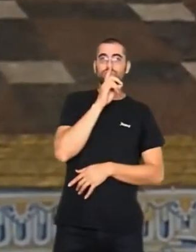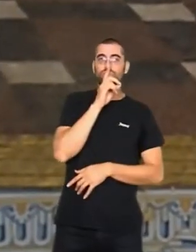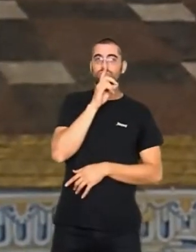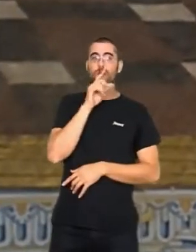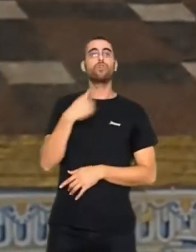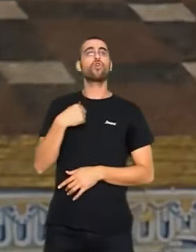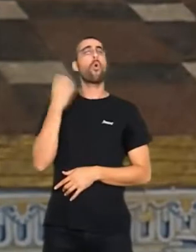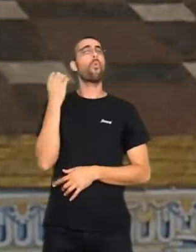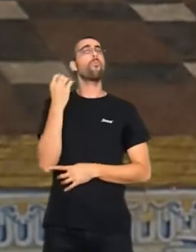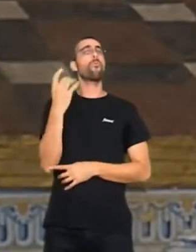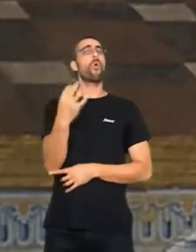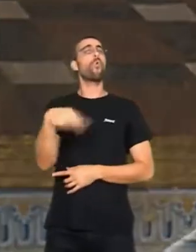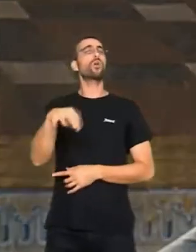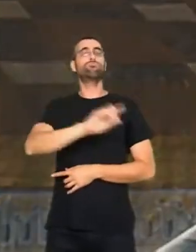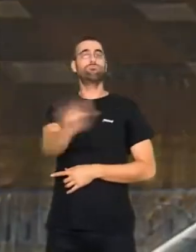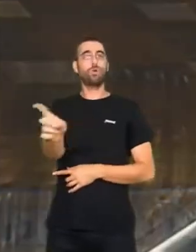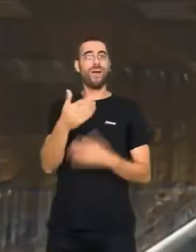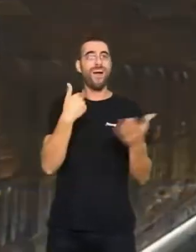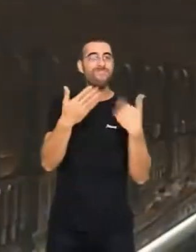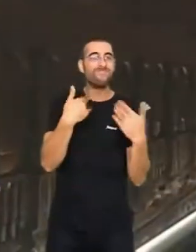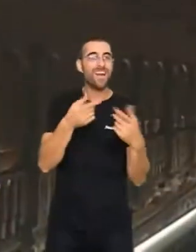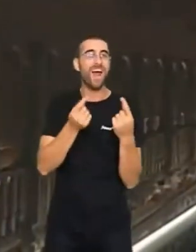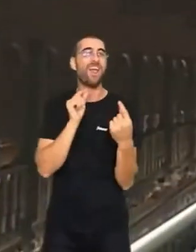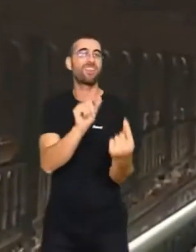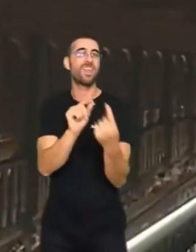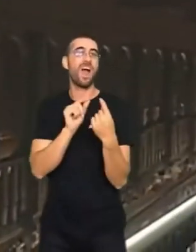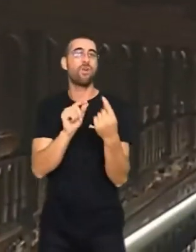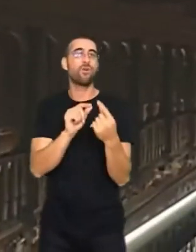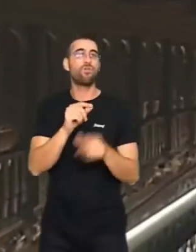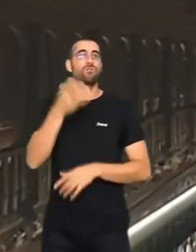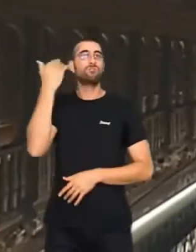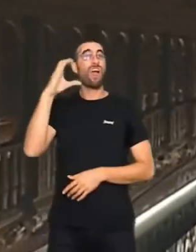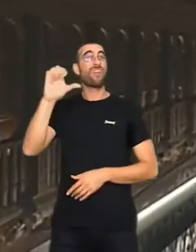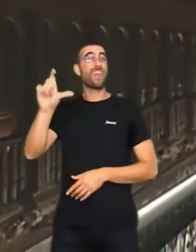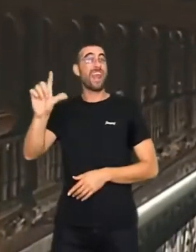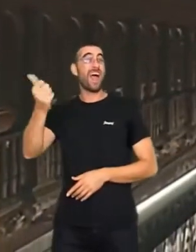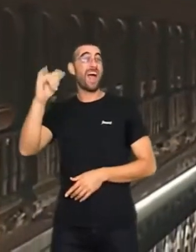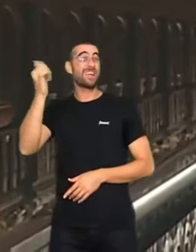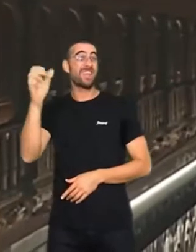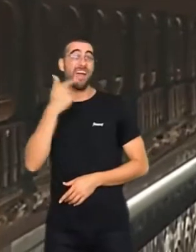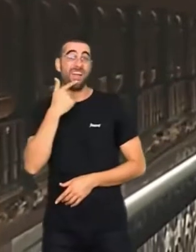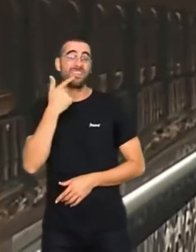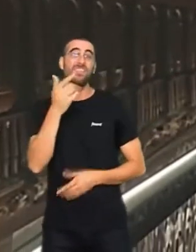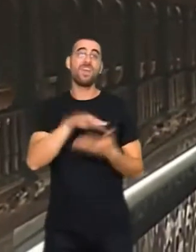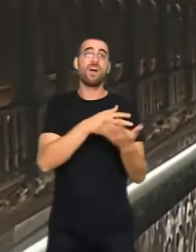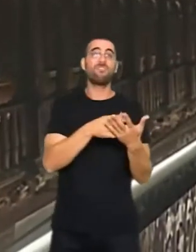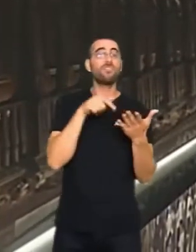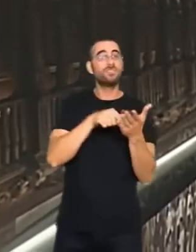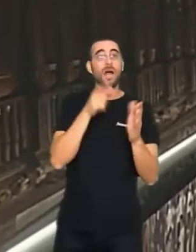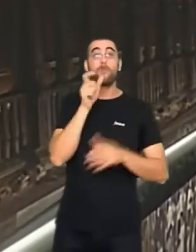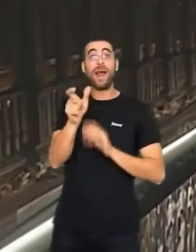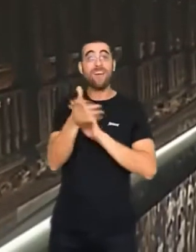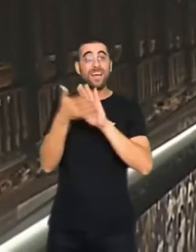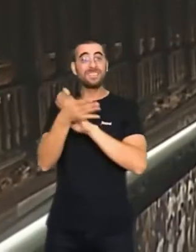no monologuem. Perquè la paraula, com deia Gabriel Celaya sobre la poesia, és una arma cargada de futuro.